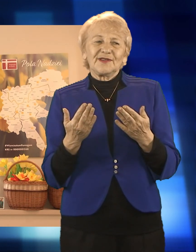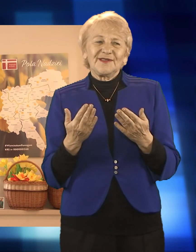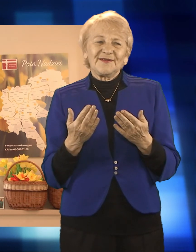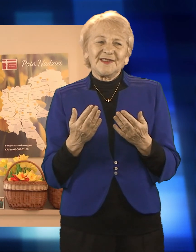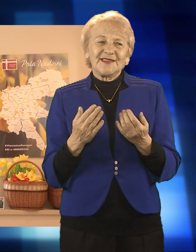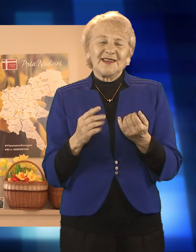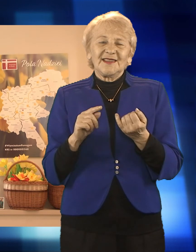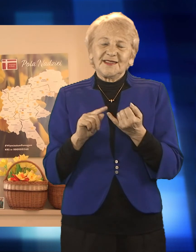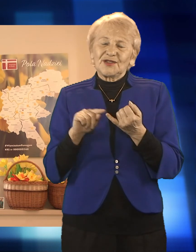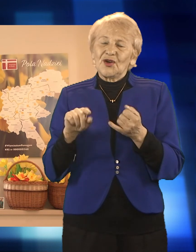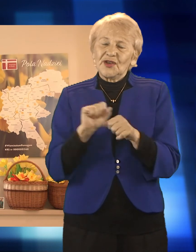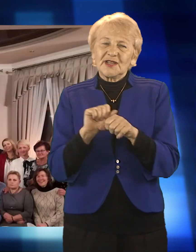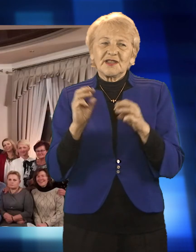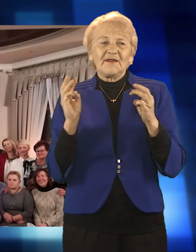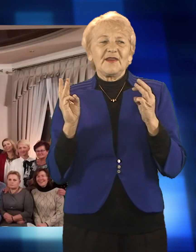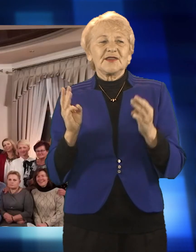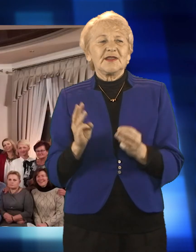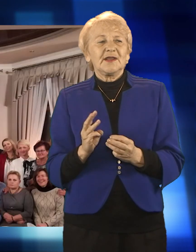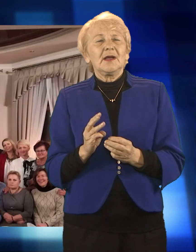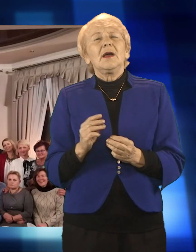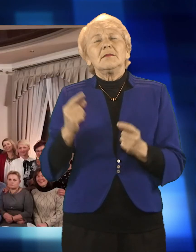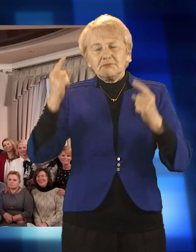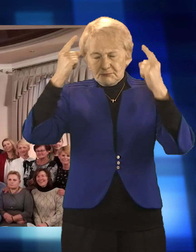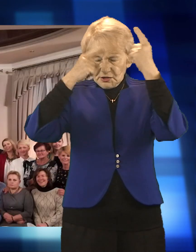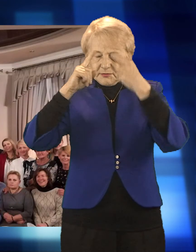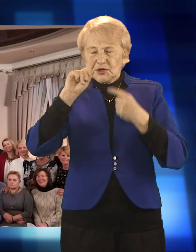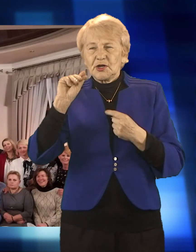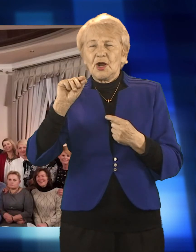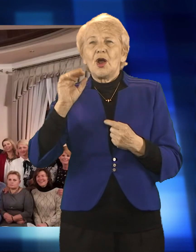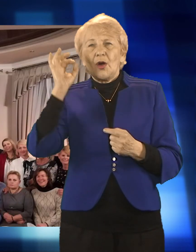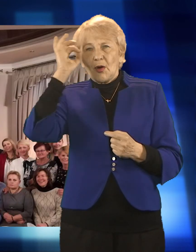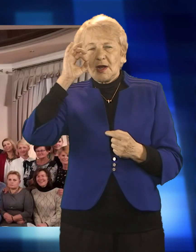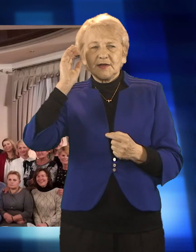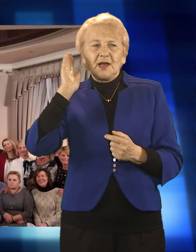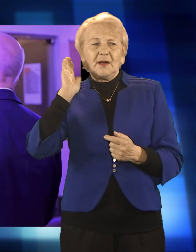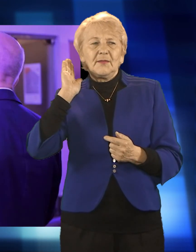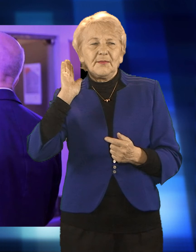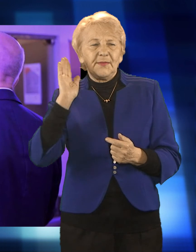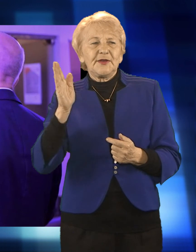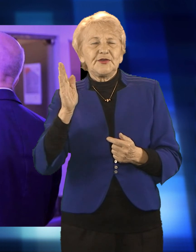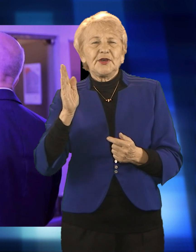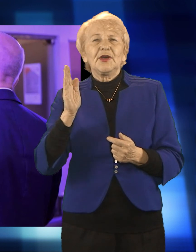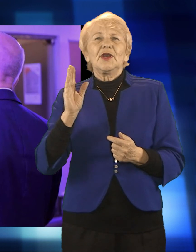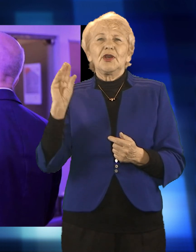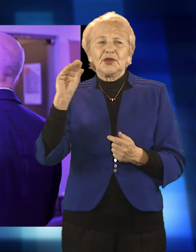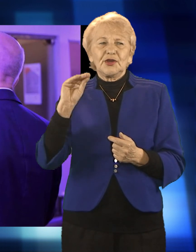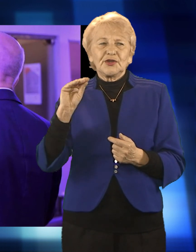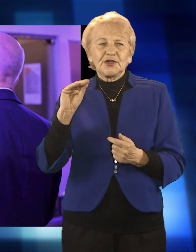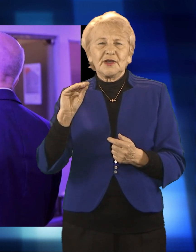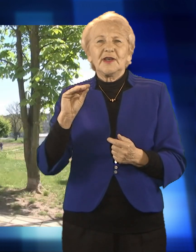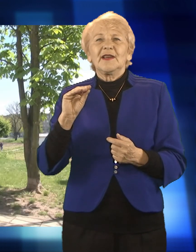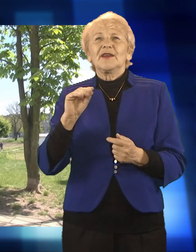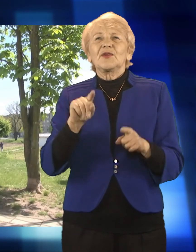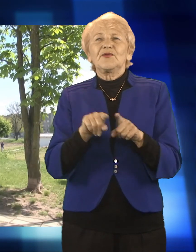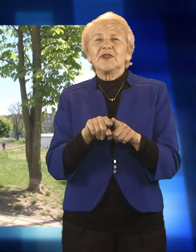uśmiechem i do przodu, i z naszymi pacjentami. Z pewnością okazja będzie i do tego, by mieszkańcy powiatu raciborskiego za Waszą pracę podziękowali także